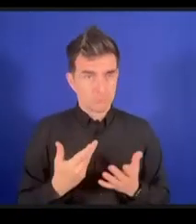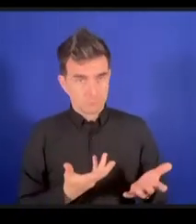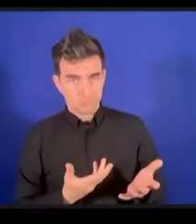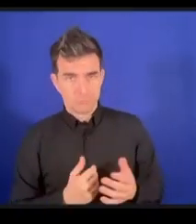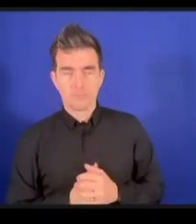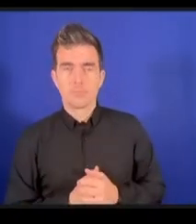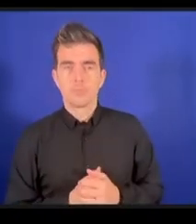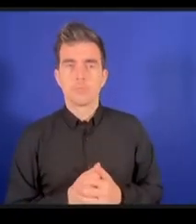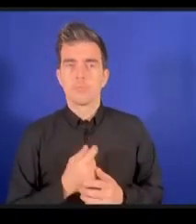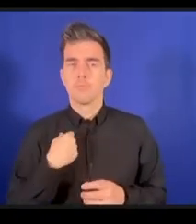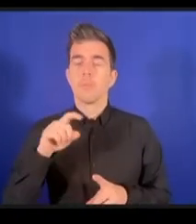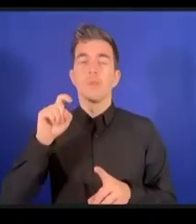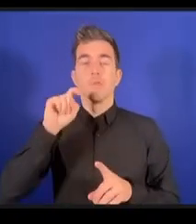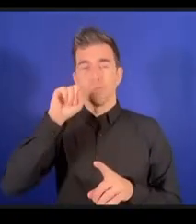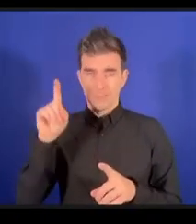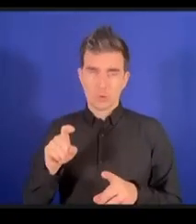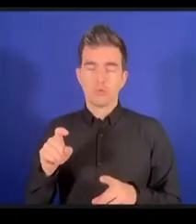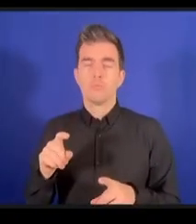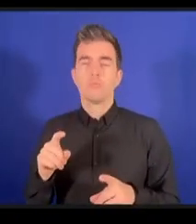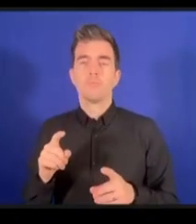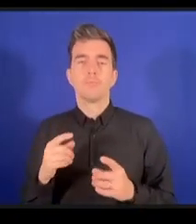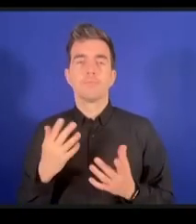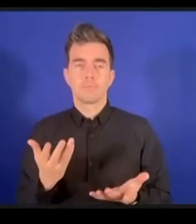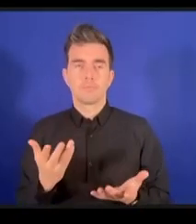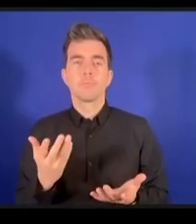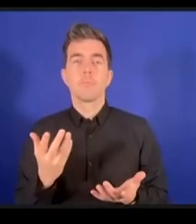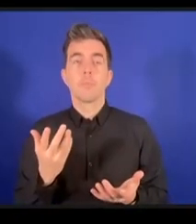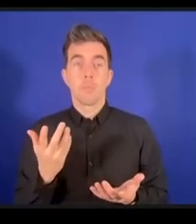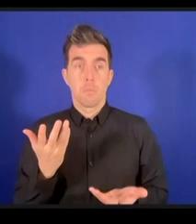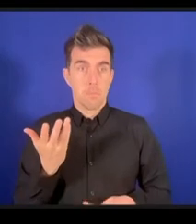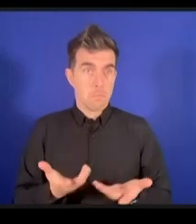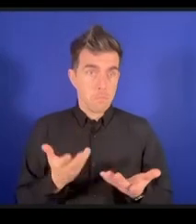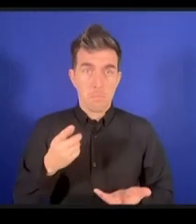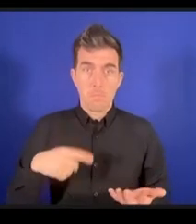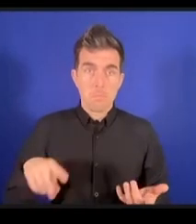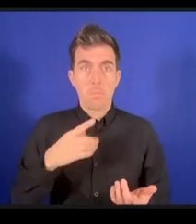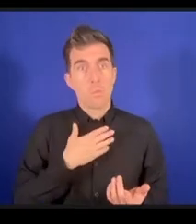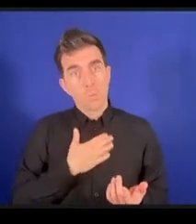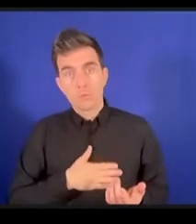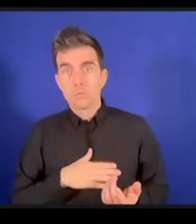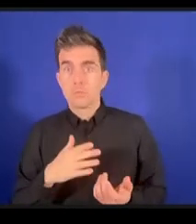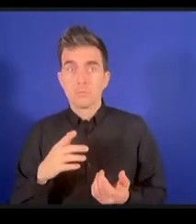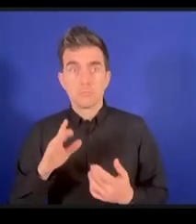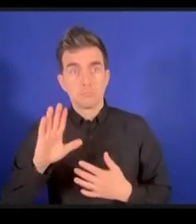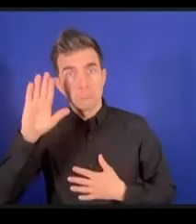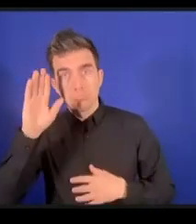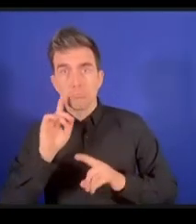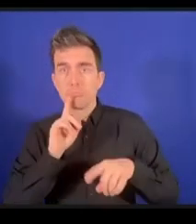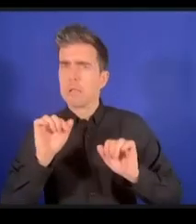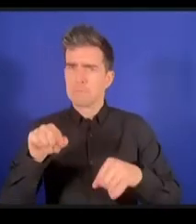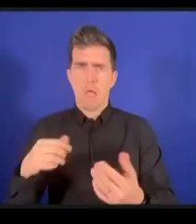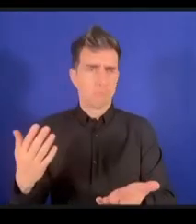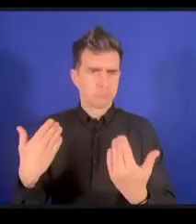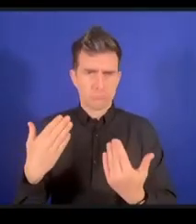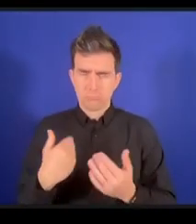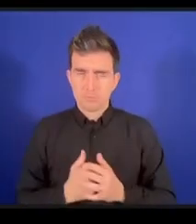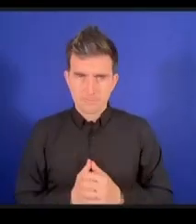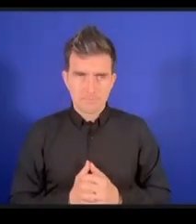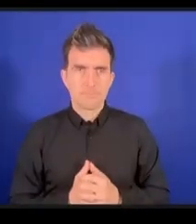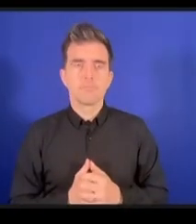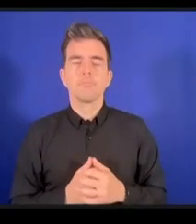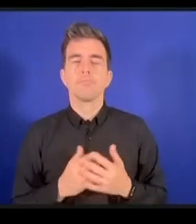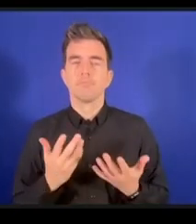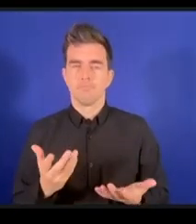quiconque désirera répondre évidemment ça traite du renforcement de nos capacités